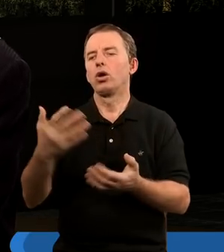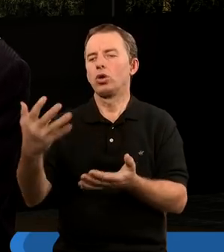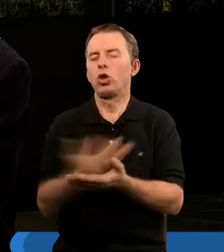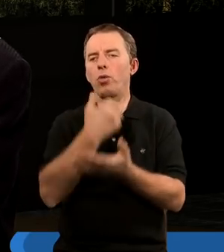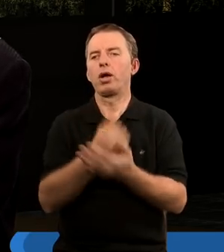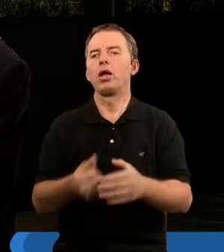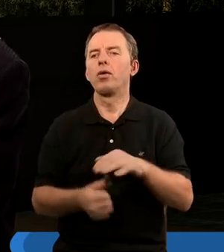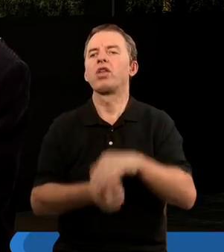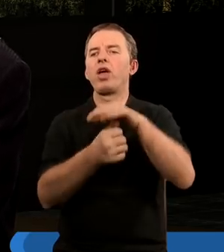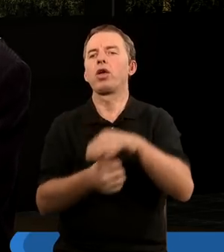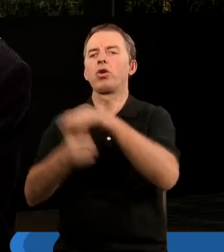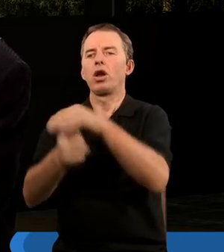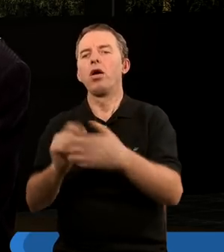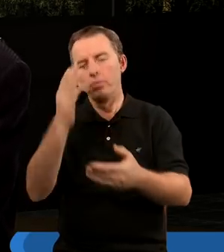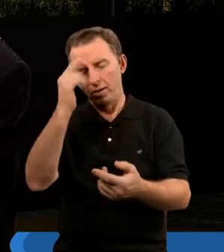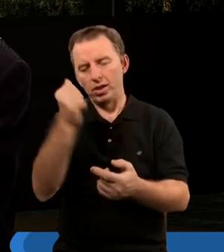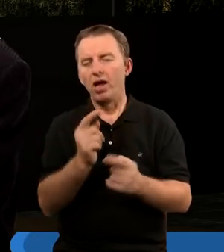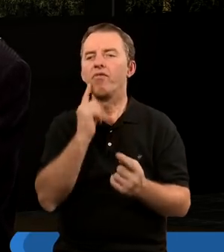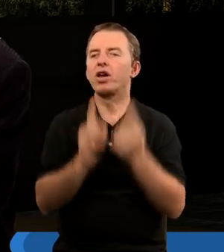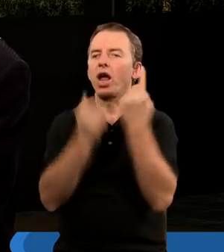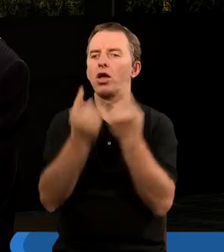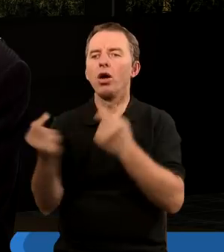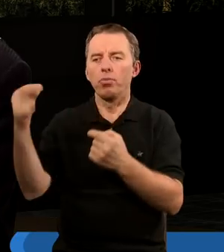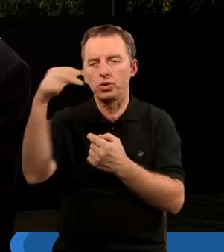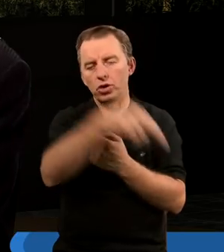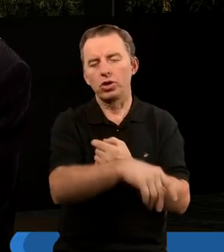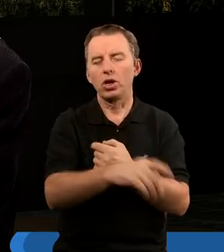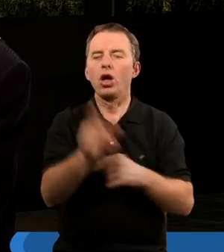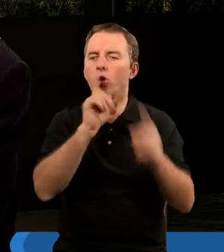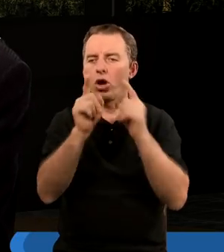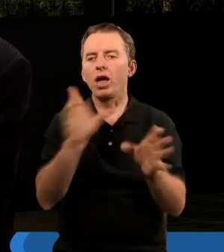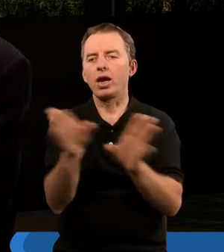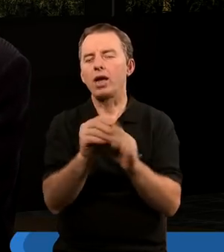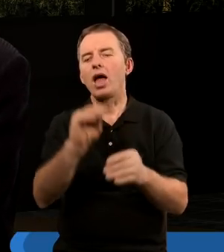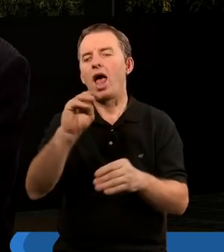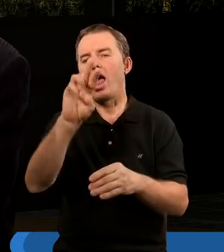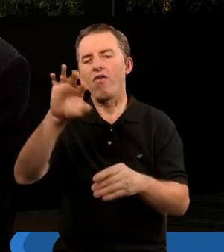zwolenników. Pamiętacie w raju, jak przyszedli z Ewą rozmawiał?